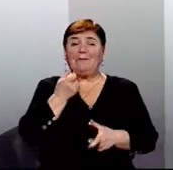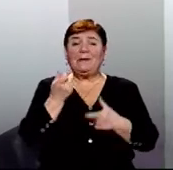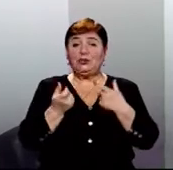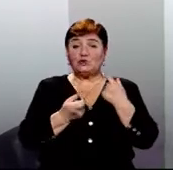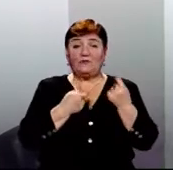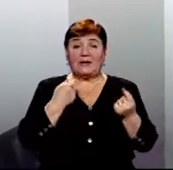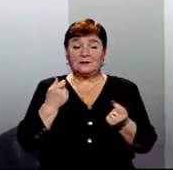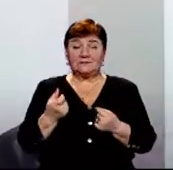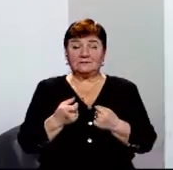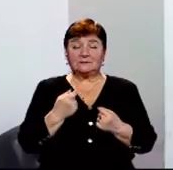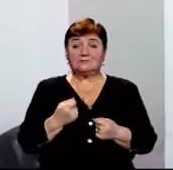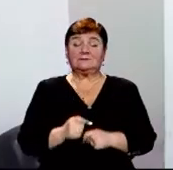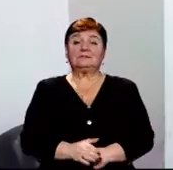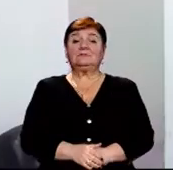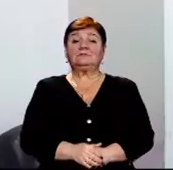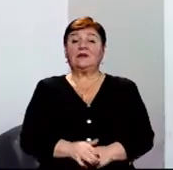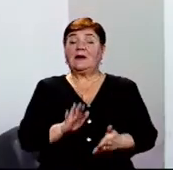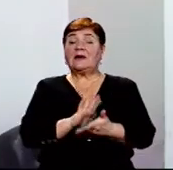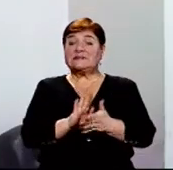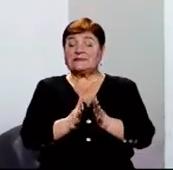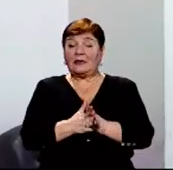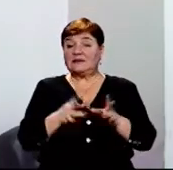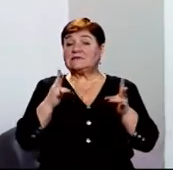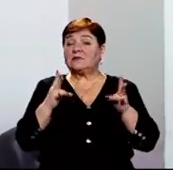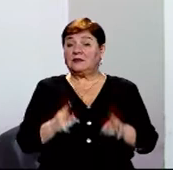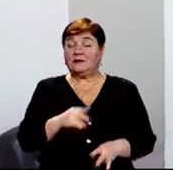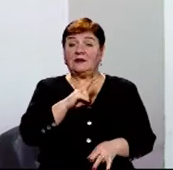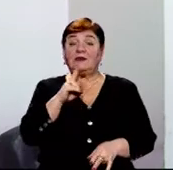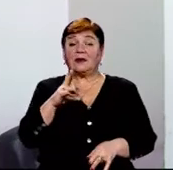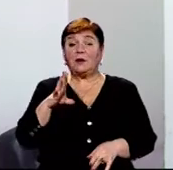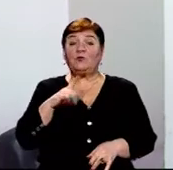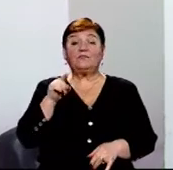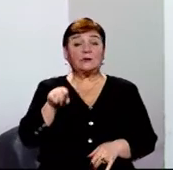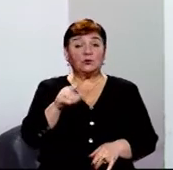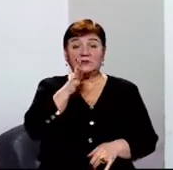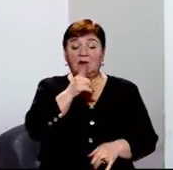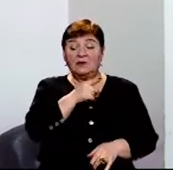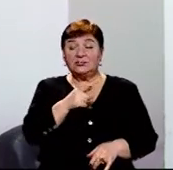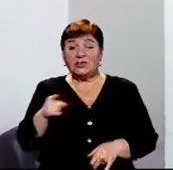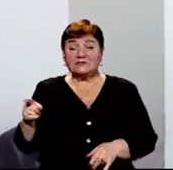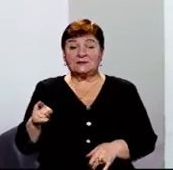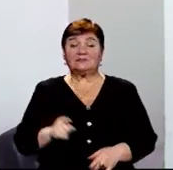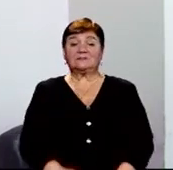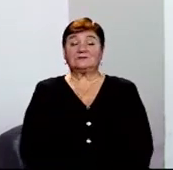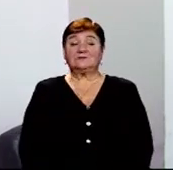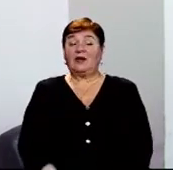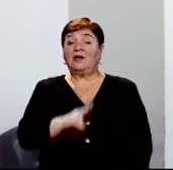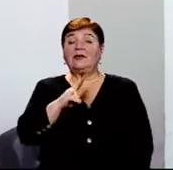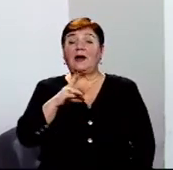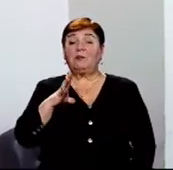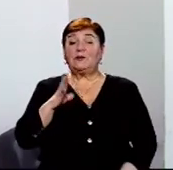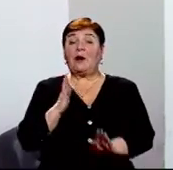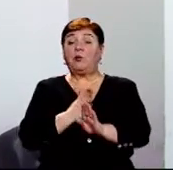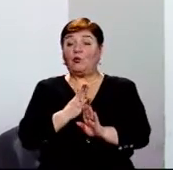стан стихії, який був на той час. Знаємо, яка була